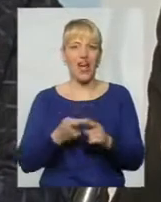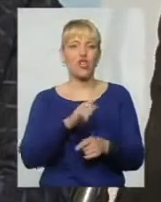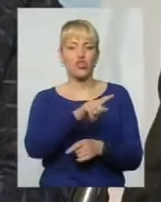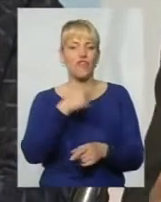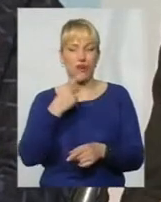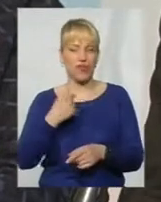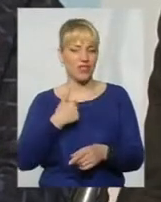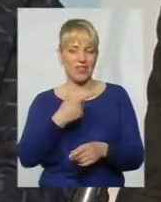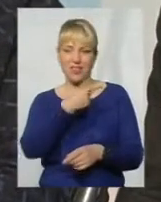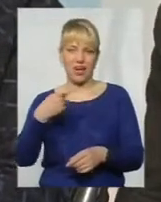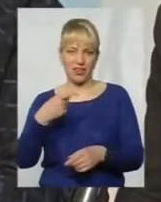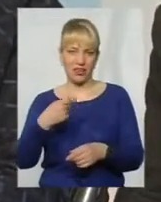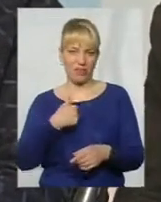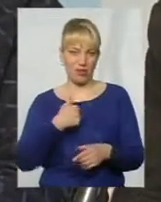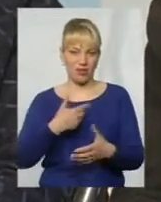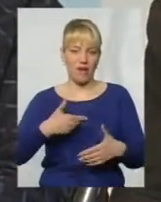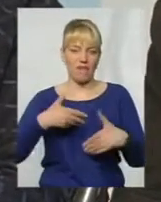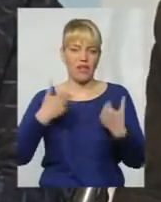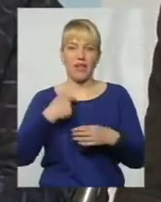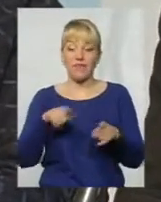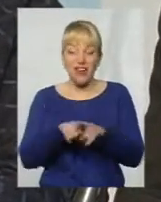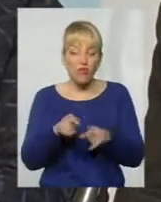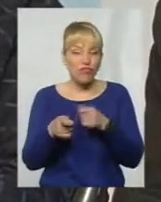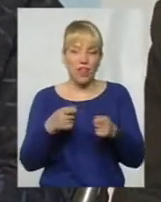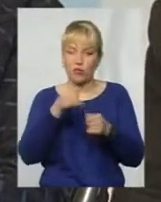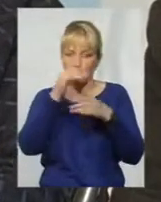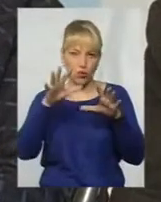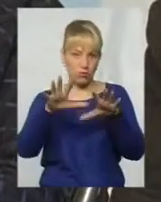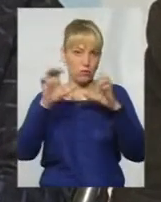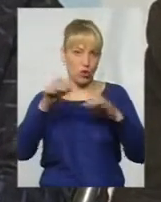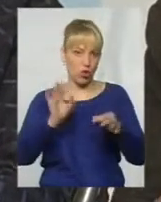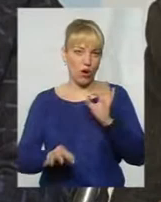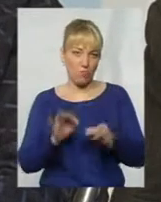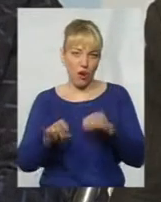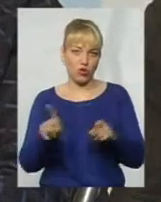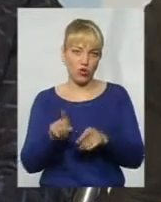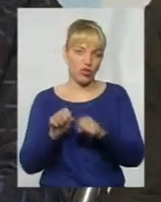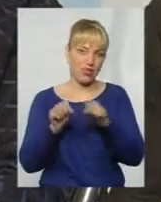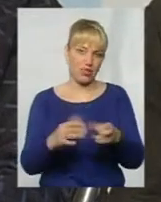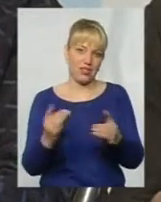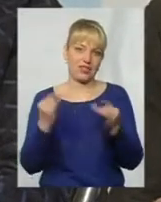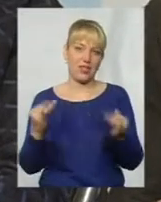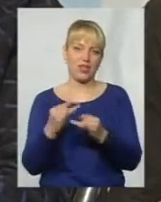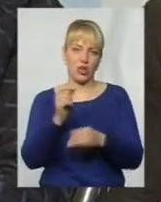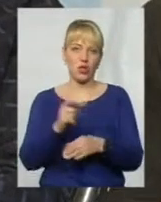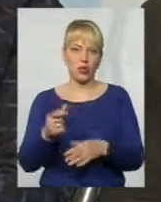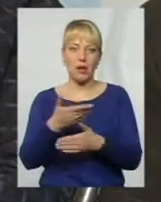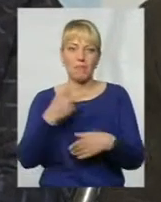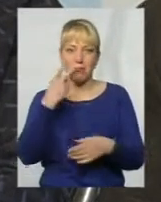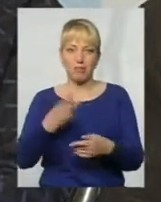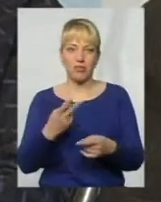від нас, чорнобильців, нічого не викликає. І такої влади ми не можемо. Всю владу сприймати як нормальна влада, яка захищає якісь інтереси люди. Ми бачимо,